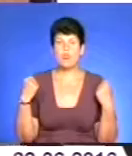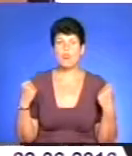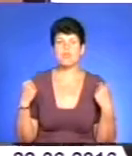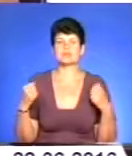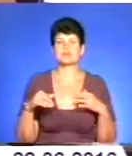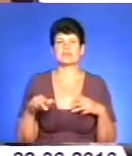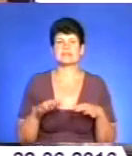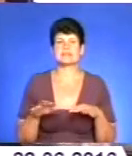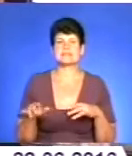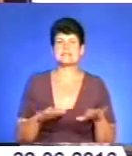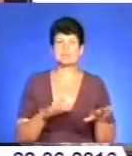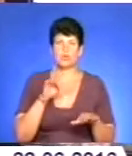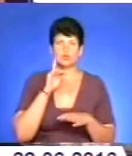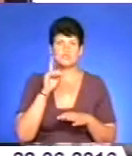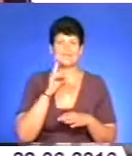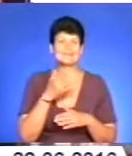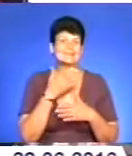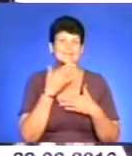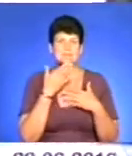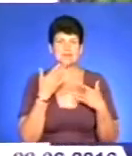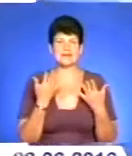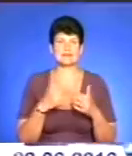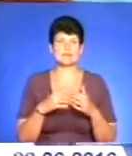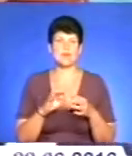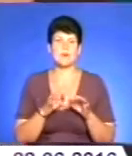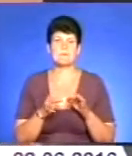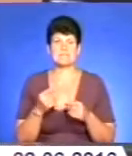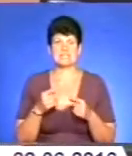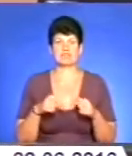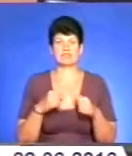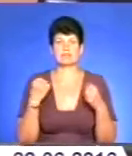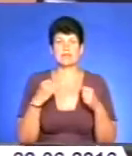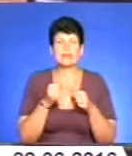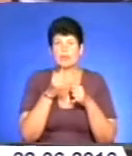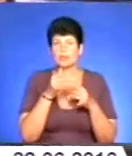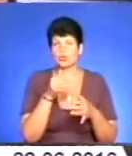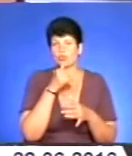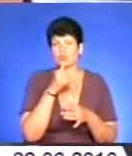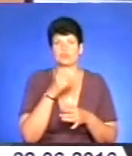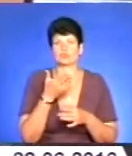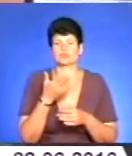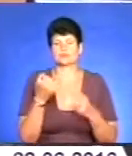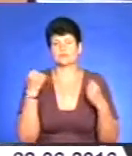задіяності молодіжні, яких немає серед олімпійських видів спорту, яких молодь не може спробувати в ДІЮ США.